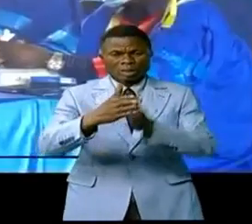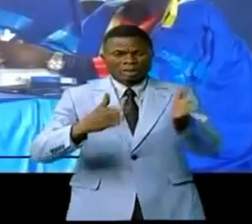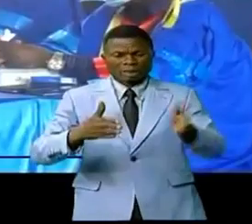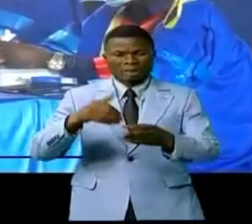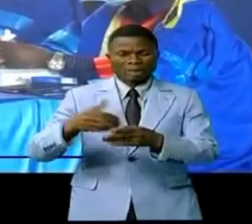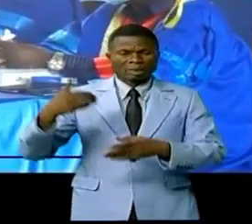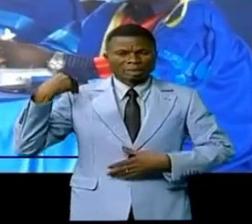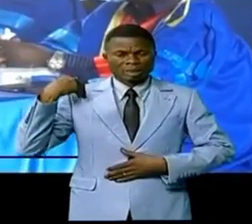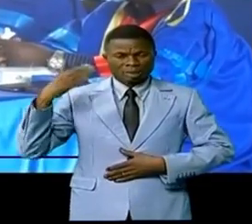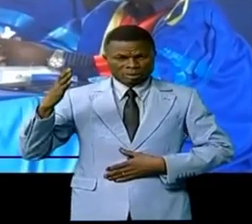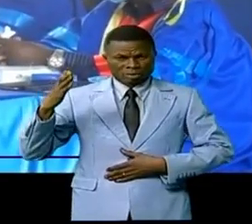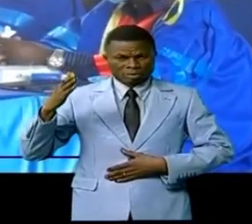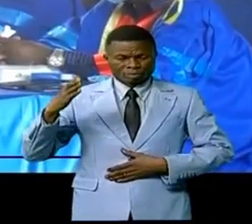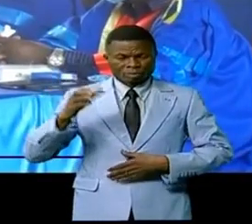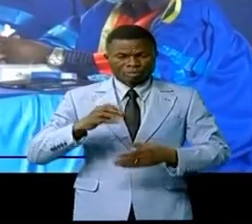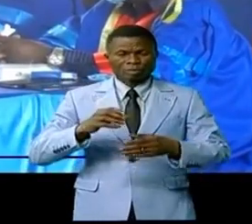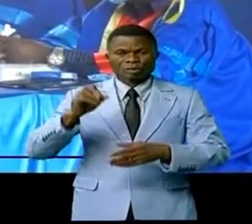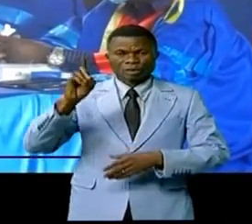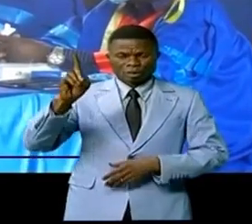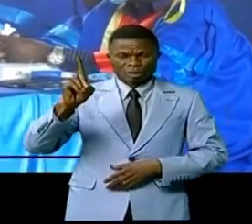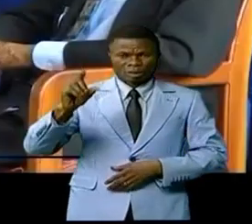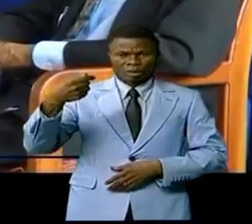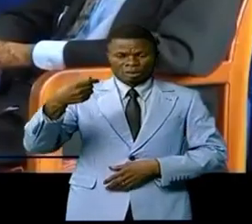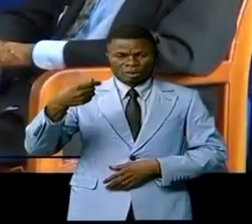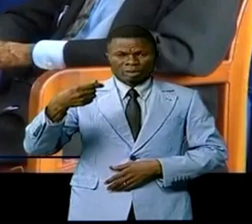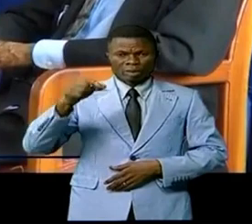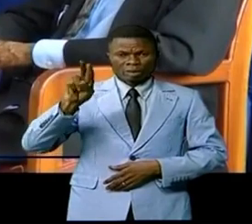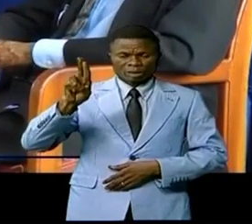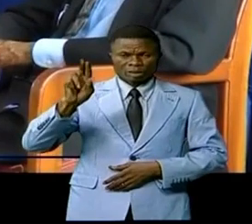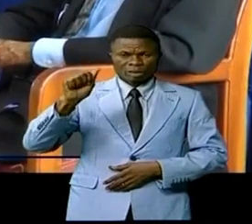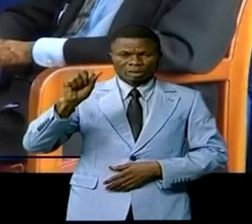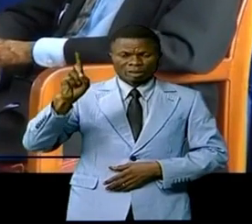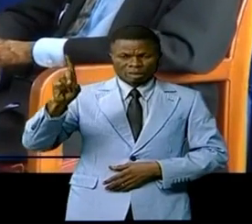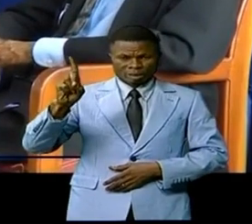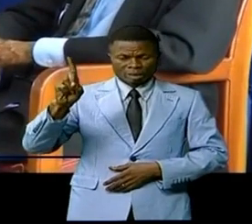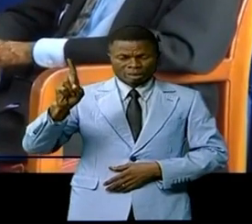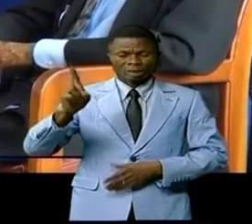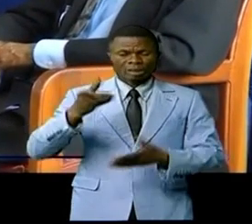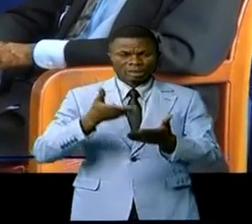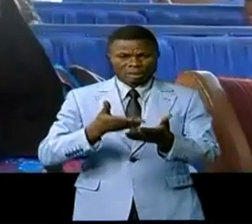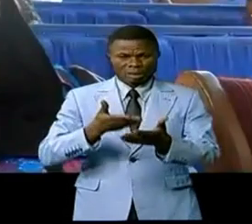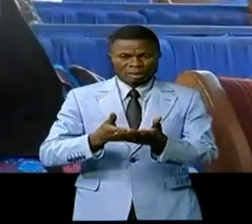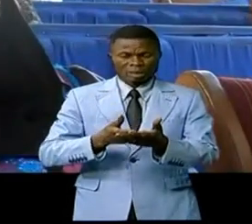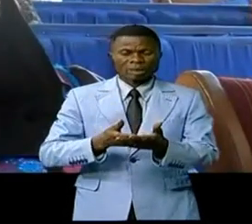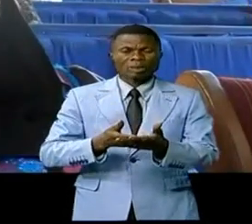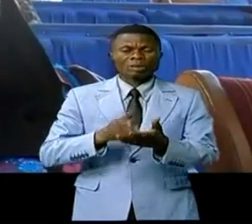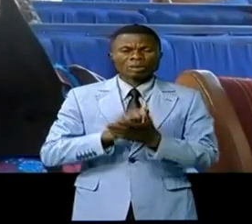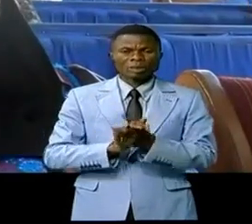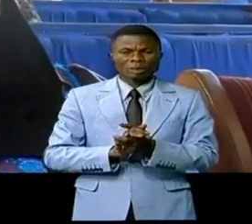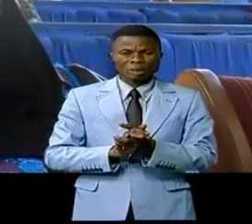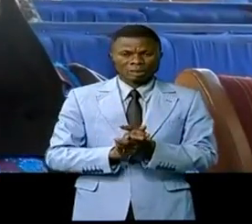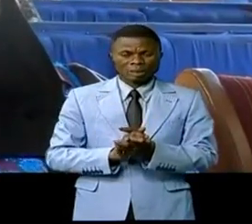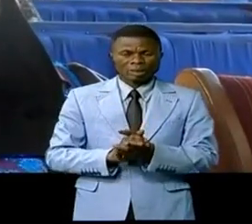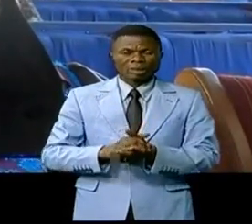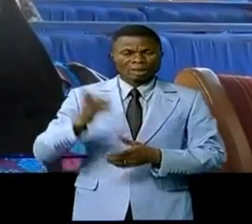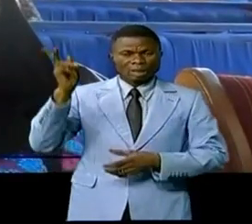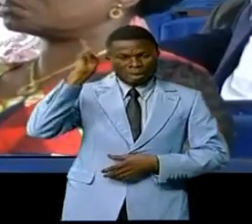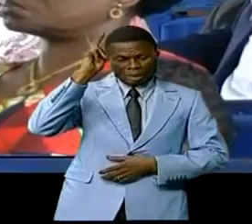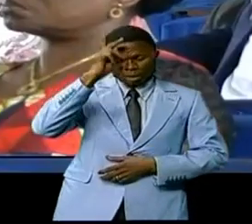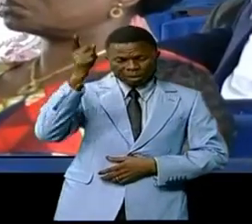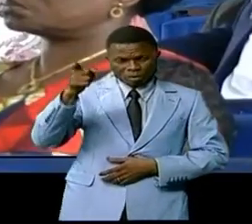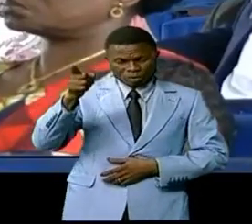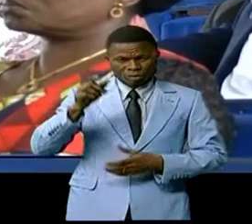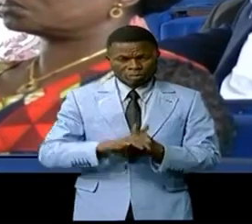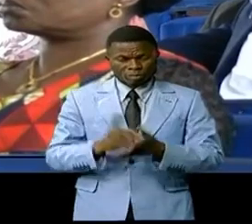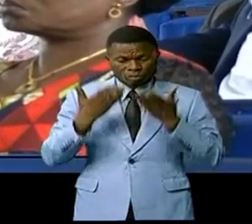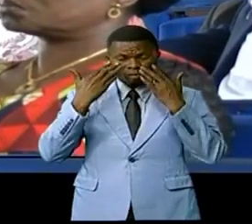qu'a de la direction générale de recettes administratives et domaniales dégérade ex-Katanga. Voilà